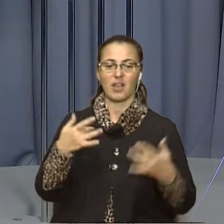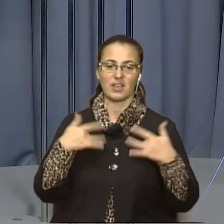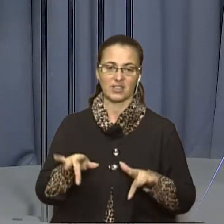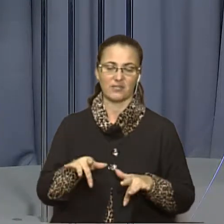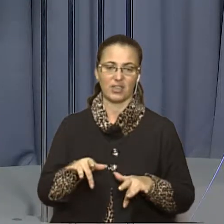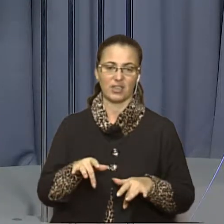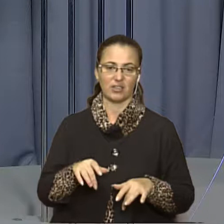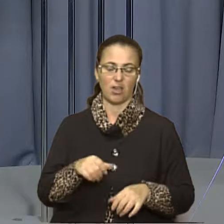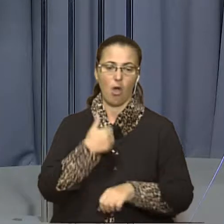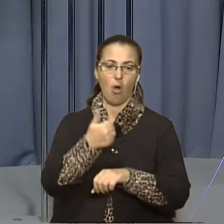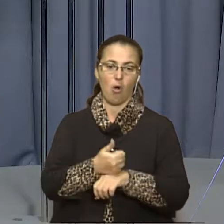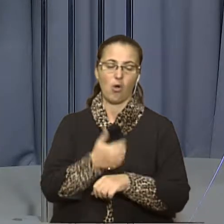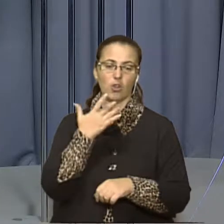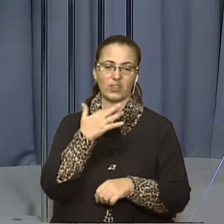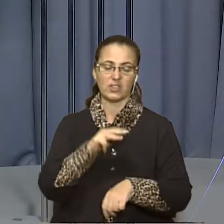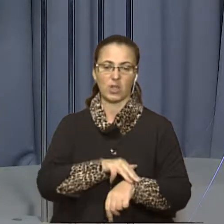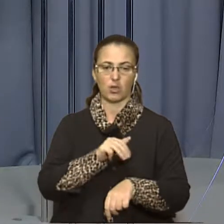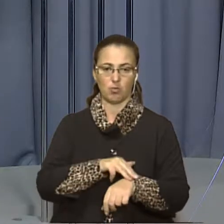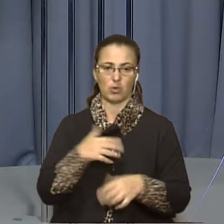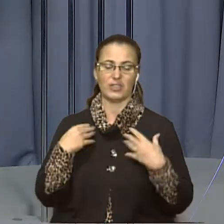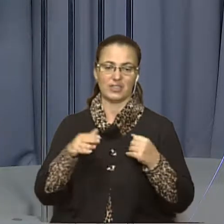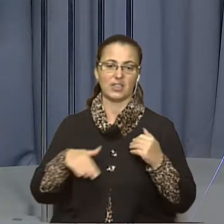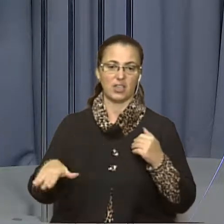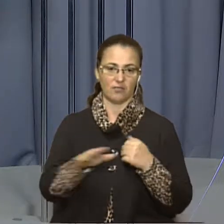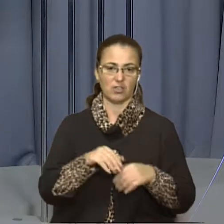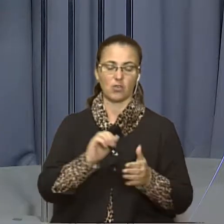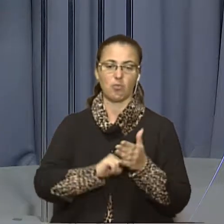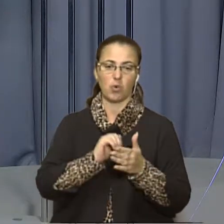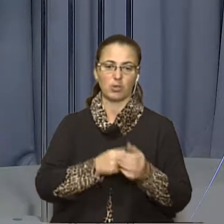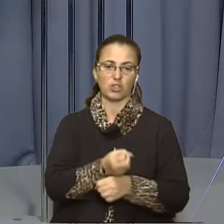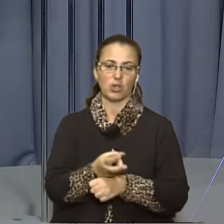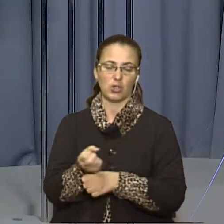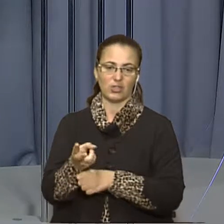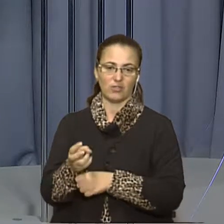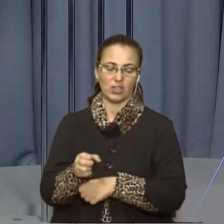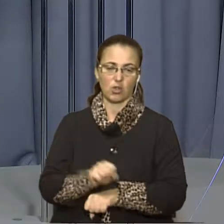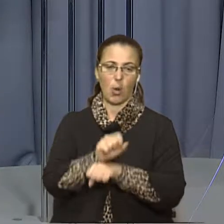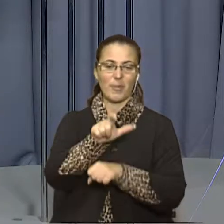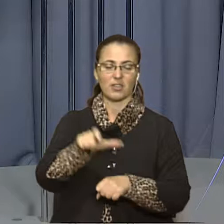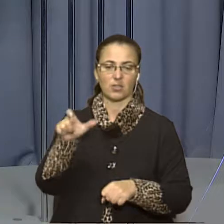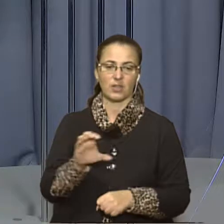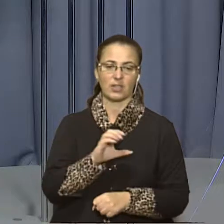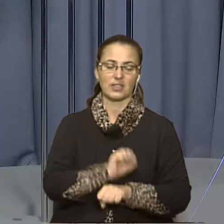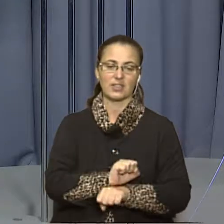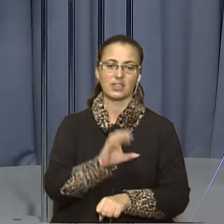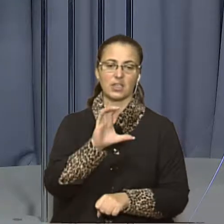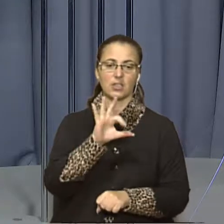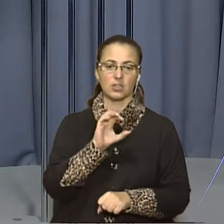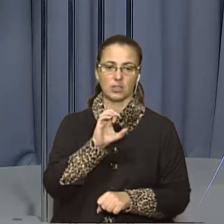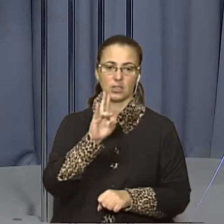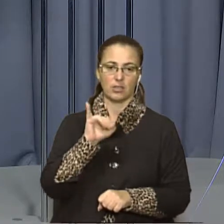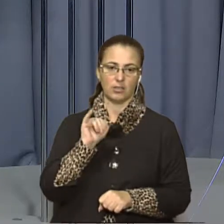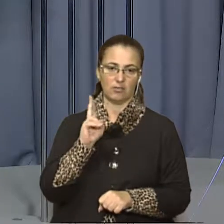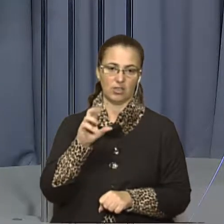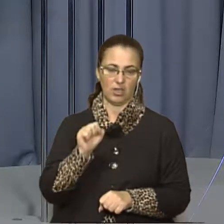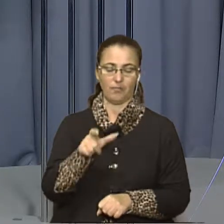Василя Віконського через розгін мітингувальників на станції Соснівка у вересні. Під входом до будівлі обласної адміністрації пікетувальники